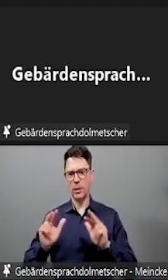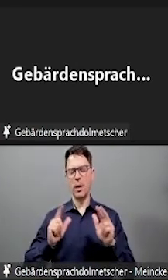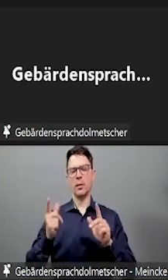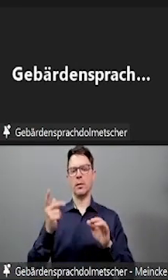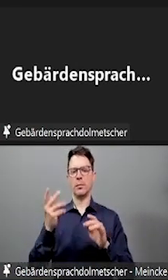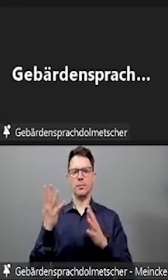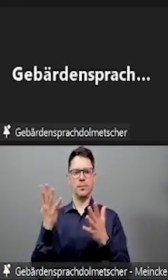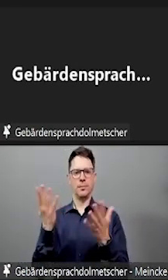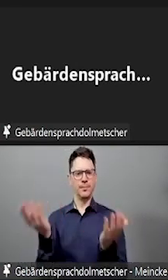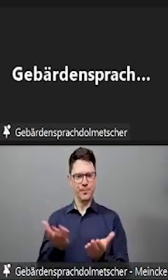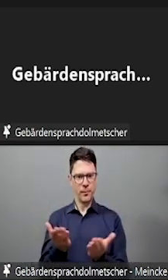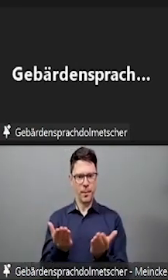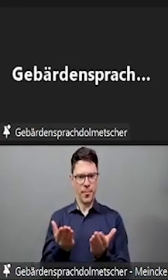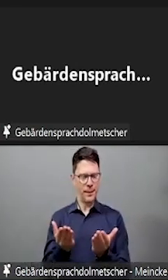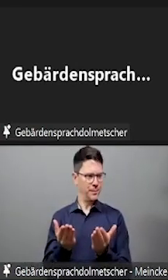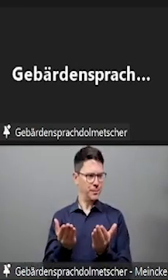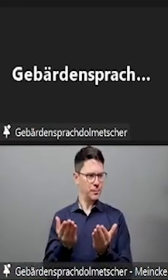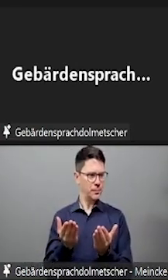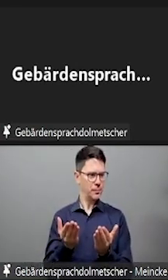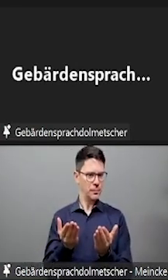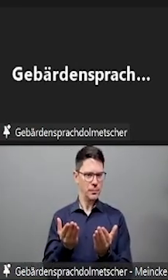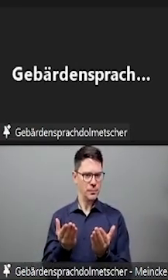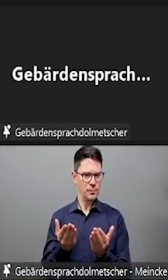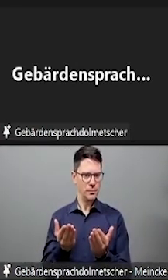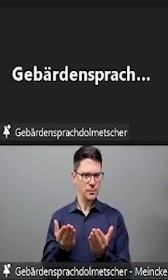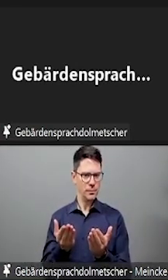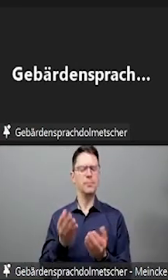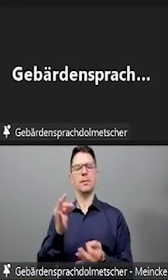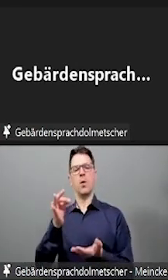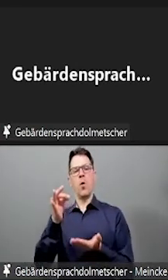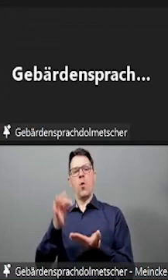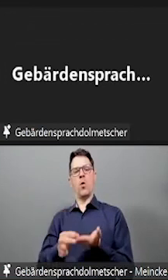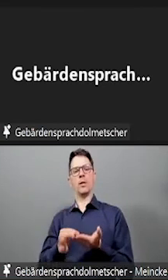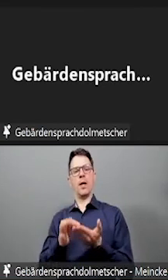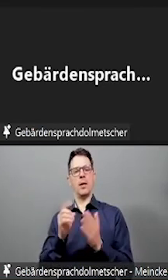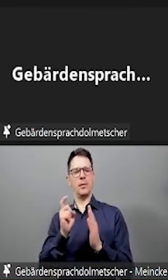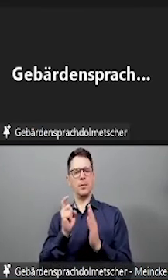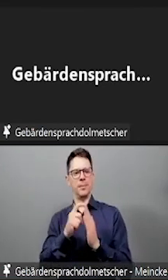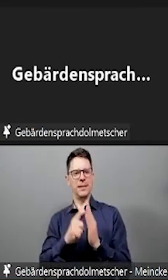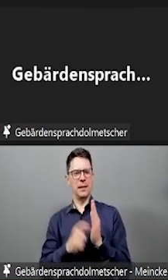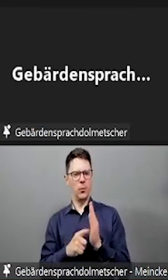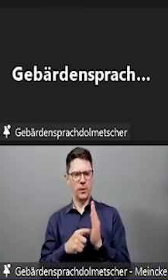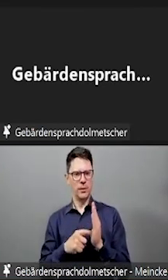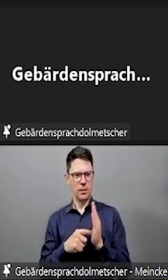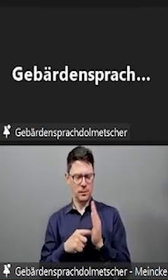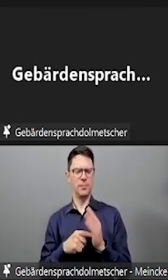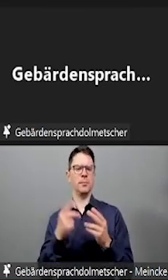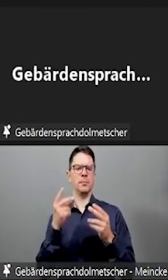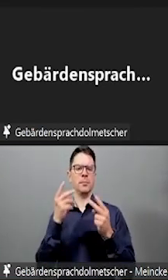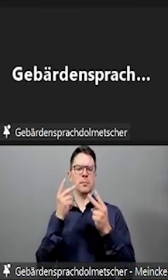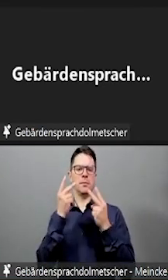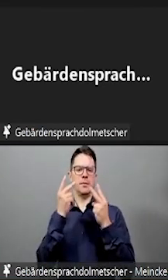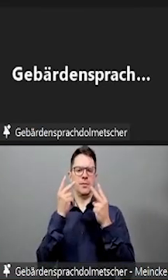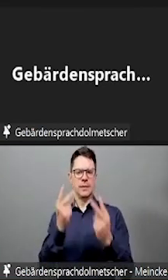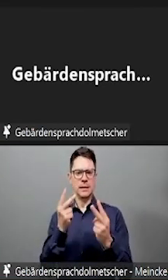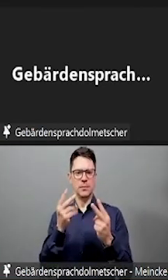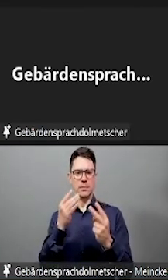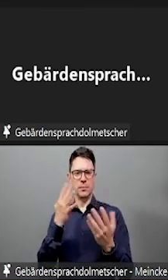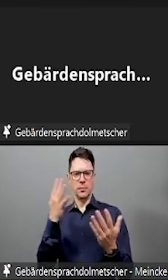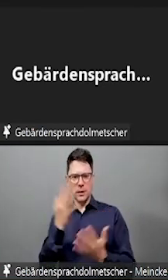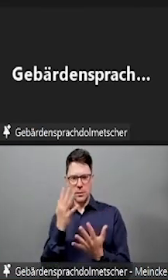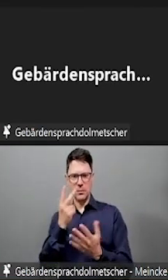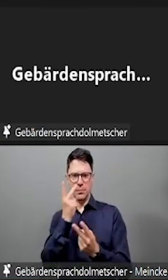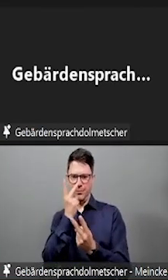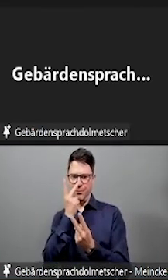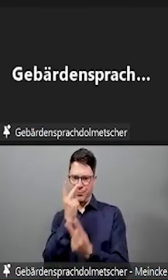dass man halt darauf achtet, Prüfungen in barrierefrei zugänglichen Gebäuden und Räumen stattfinden. Daran anklüpfen dann auch die räumlichen Bedingungen. Wie ist da